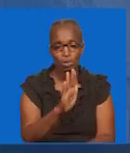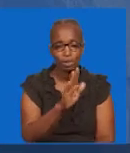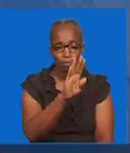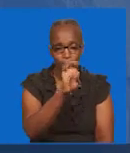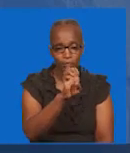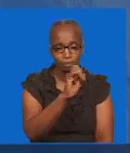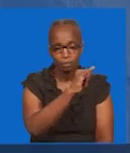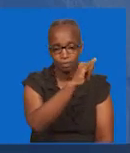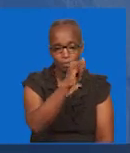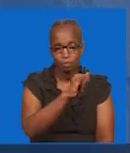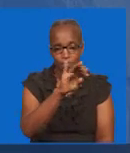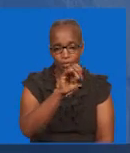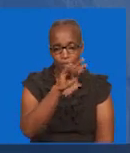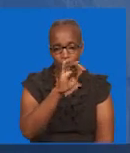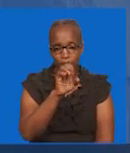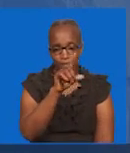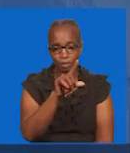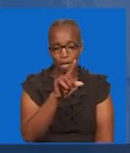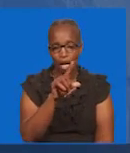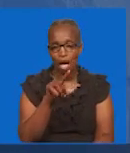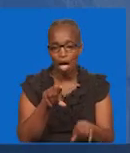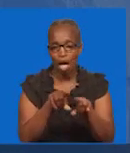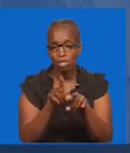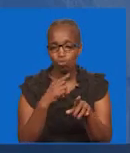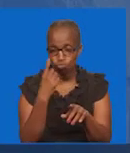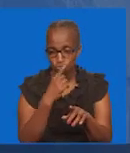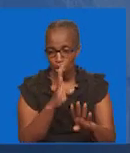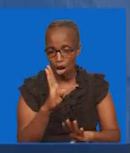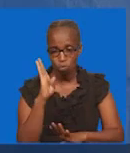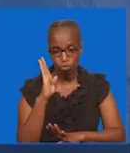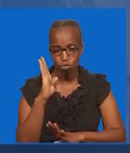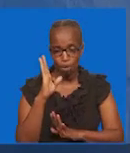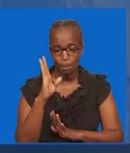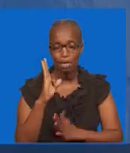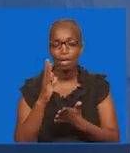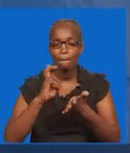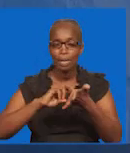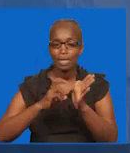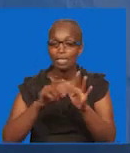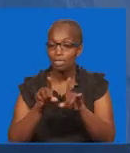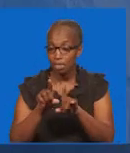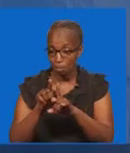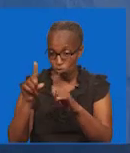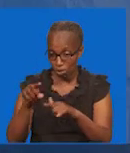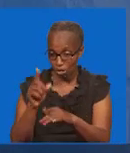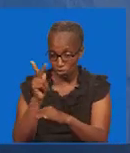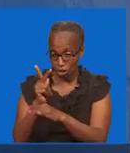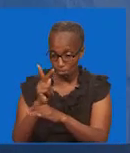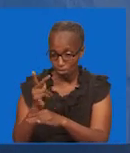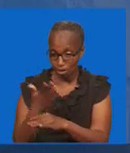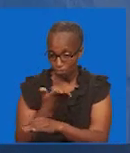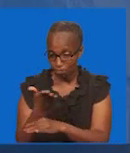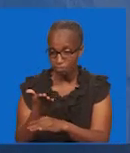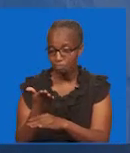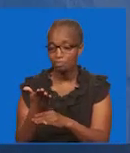Haka mweka kama Mlinzi Kama Mbawabu Tianawe Umewekwa Ibo ivo Na